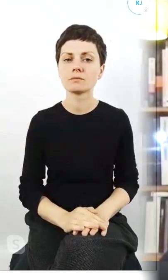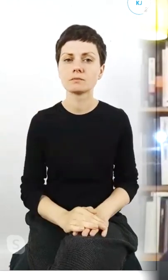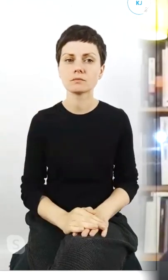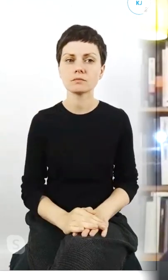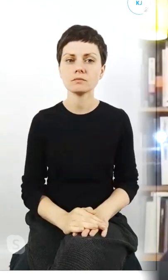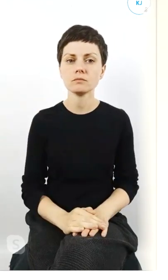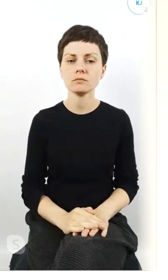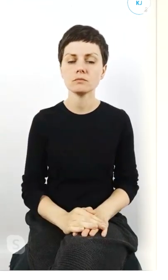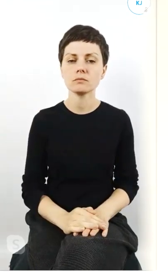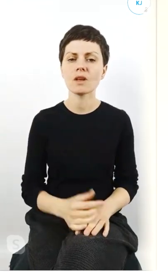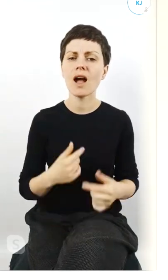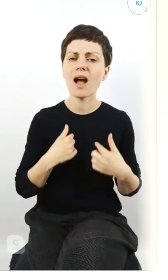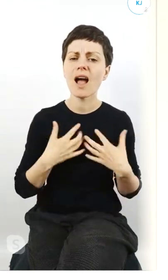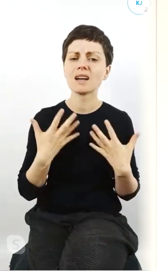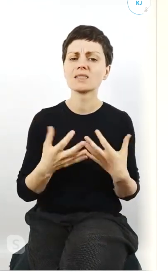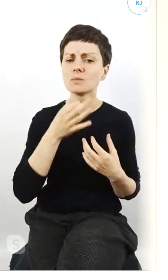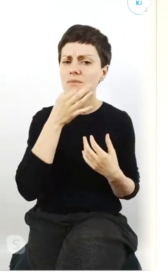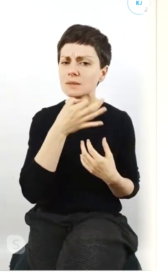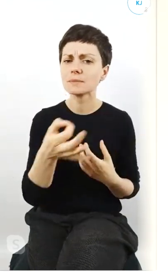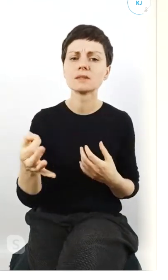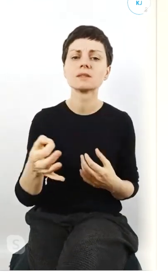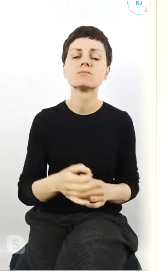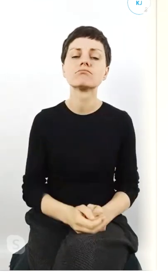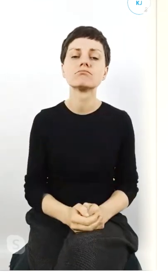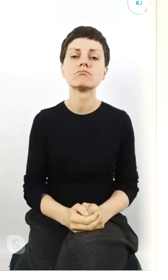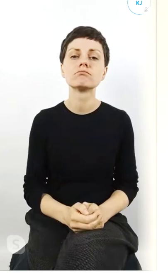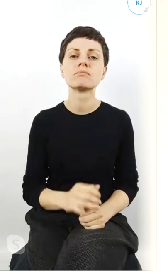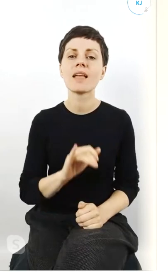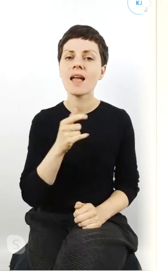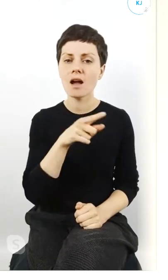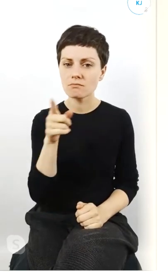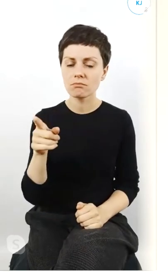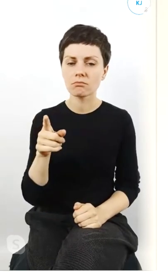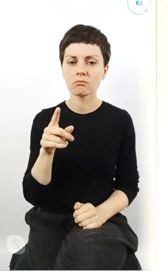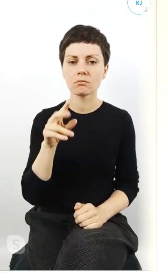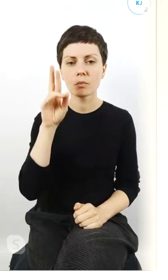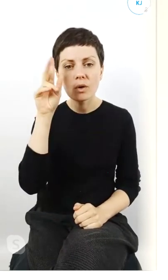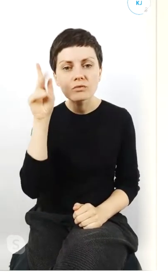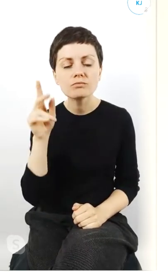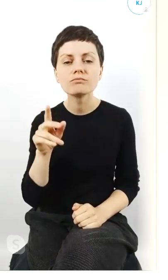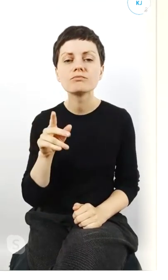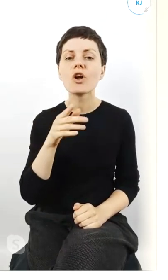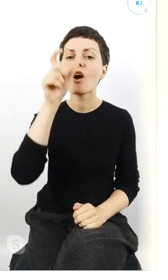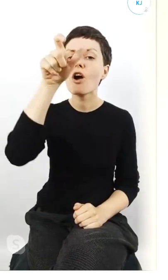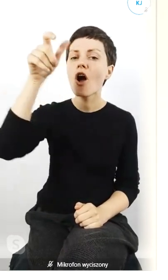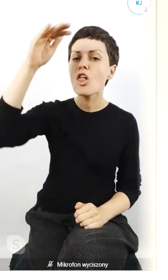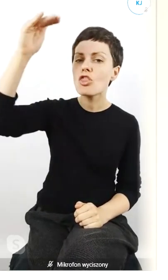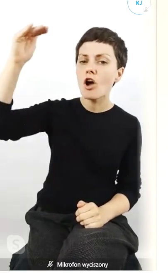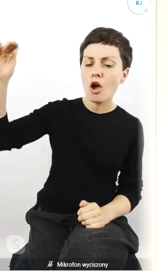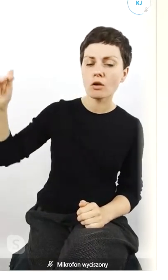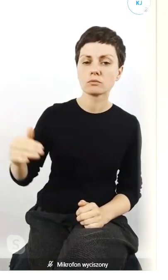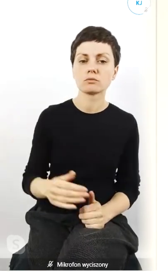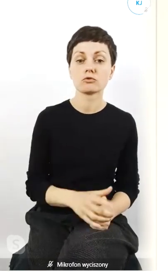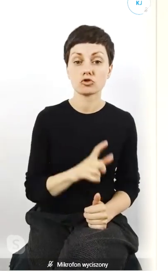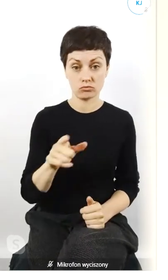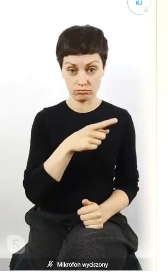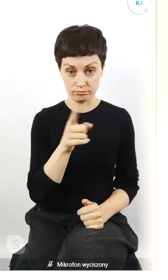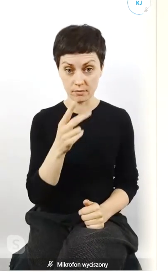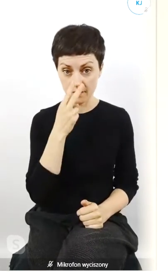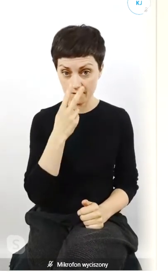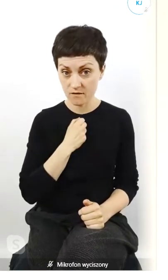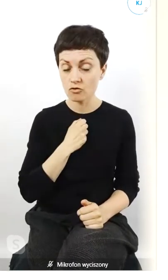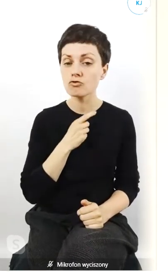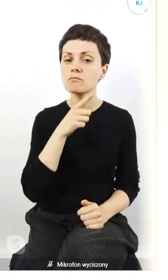ja chciałem spytać was o to jak postrzegacie dorosłych czy widzicie w nich